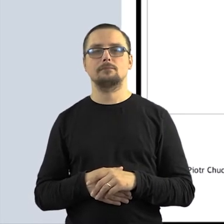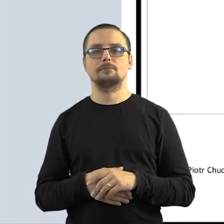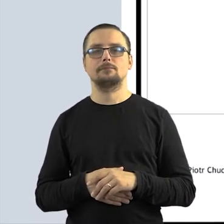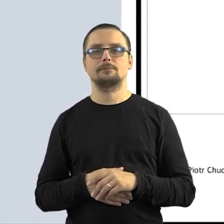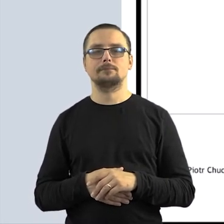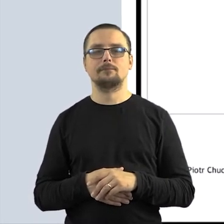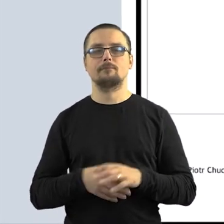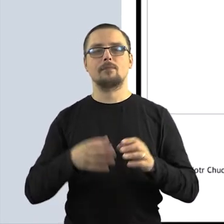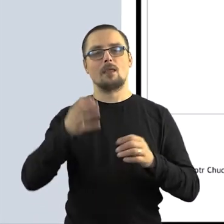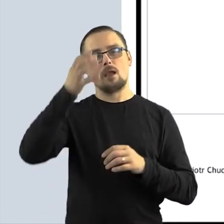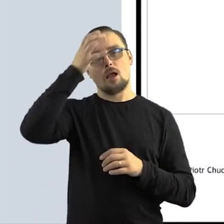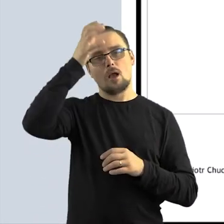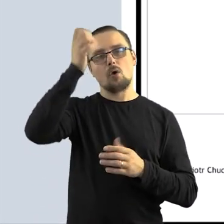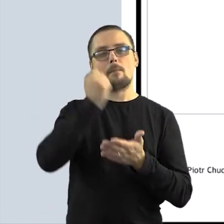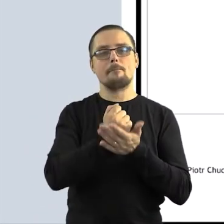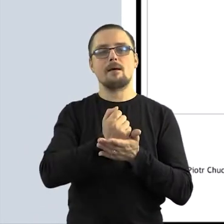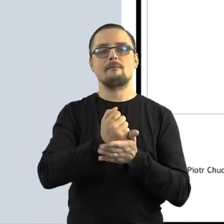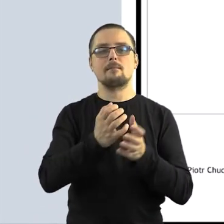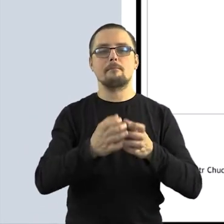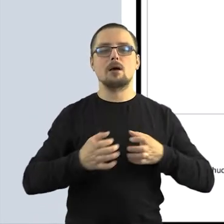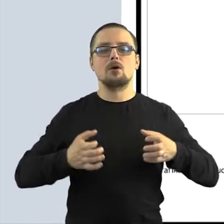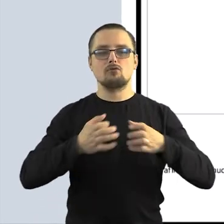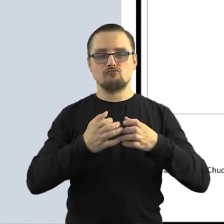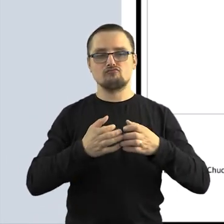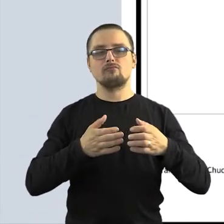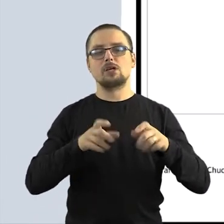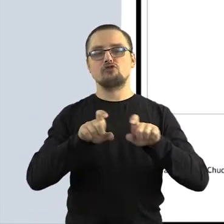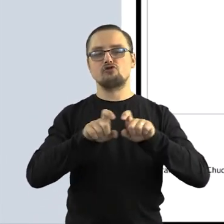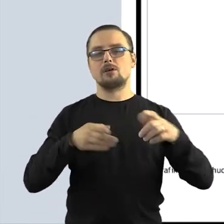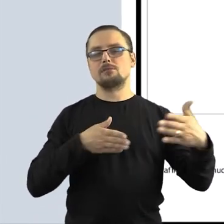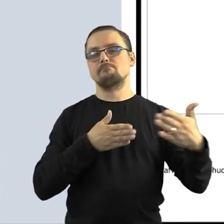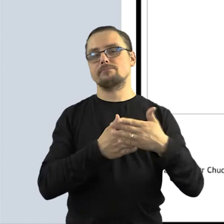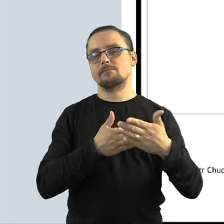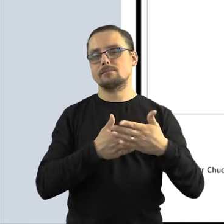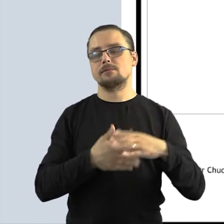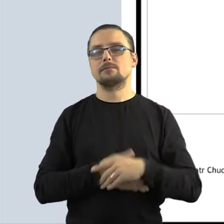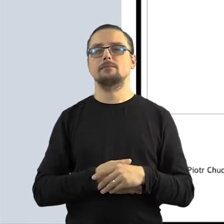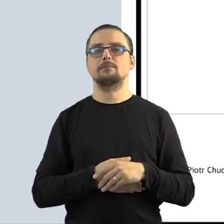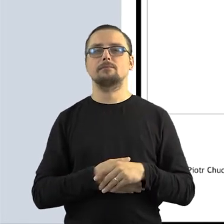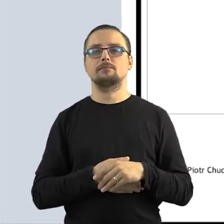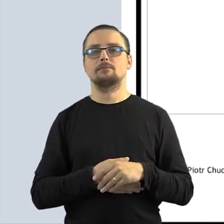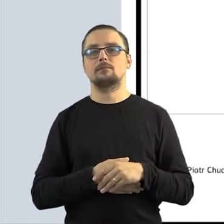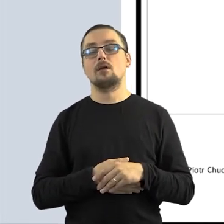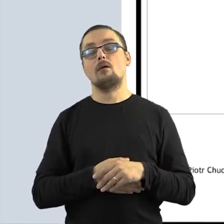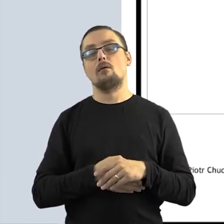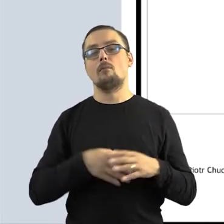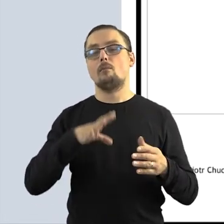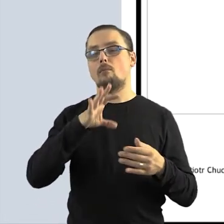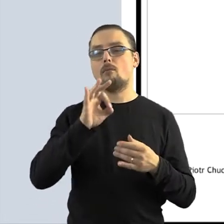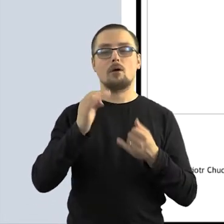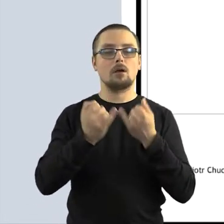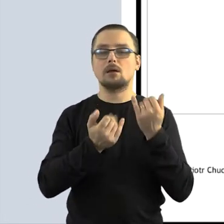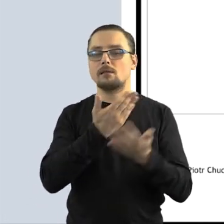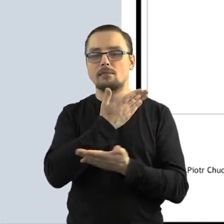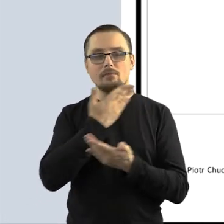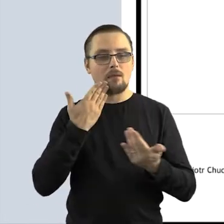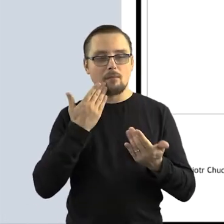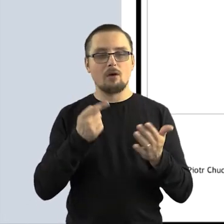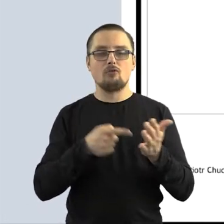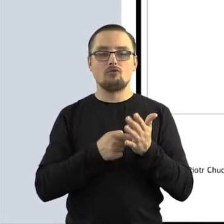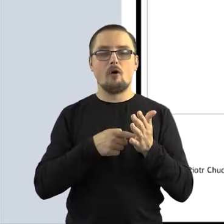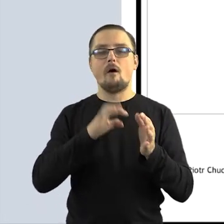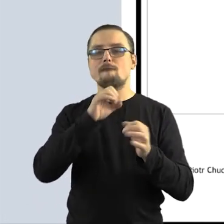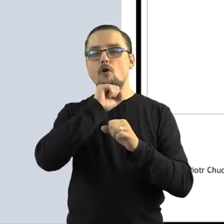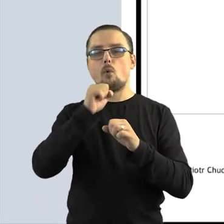I autorskie prawa majątkowe są ograniczone czasowo, bo inaczej mielibyśmy do czynienia z taką sytuacją, w której